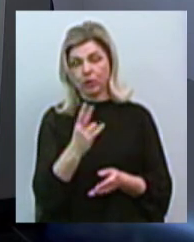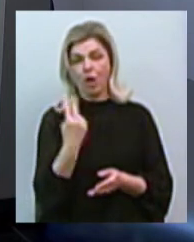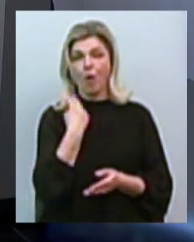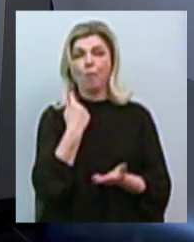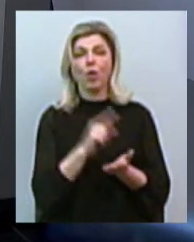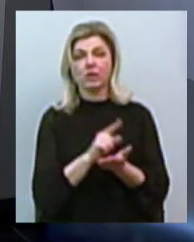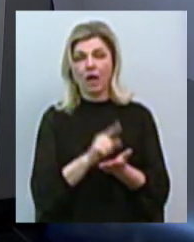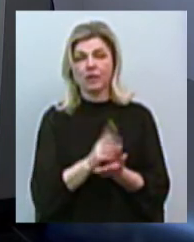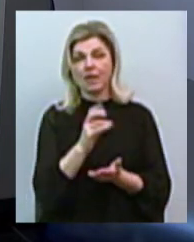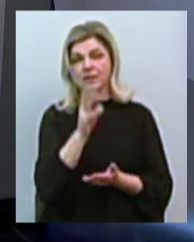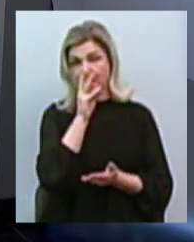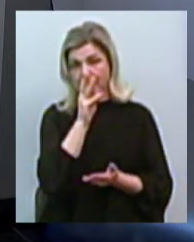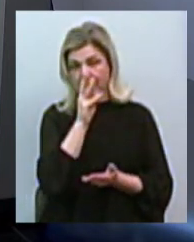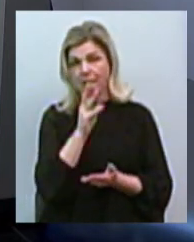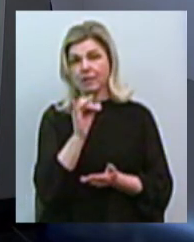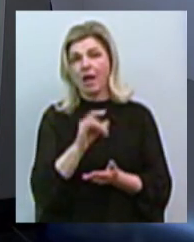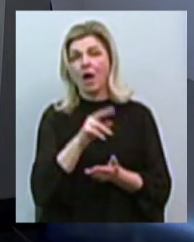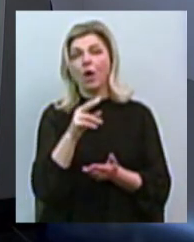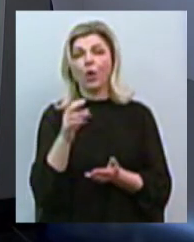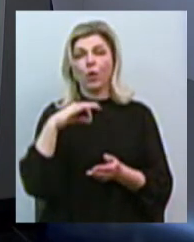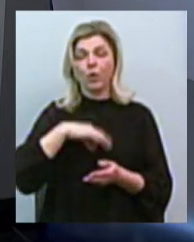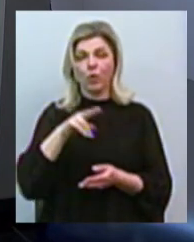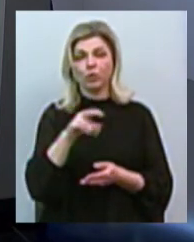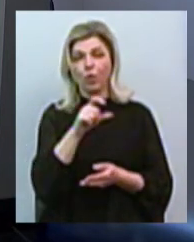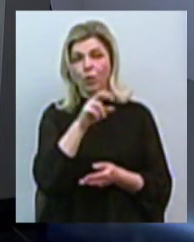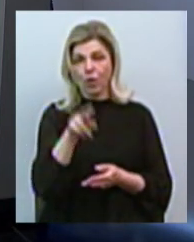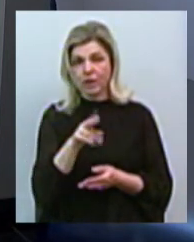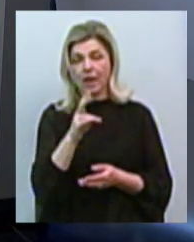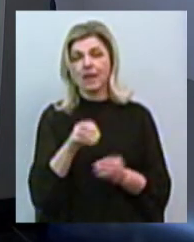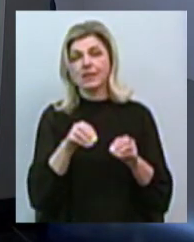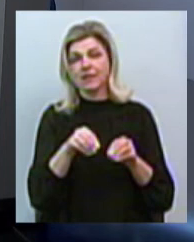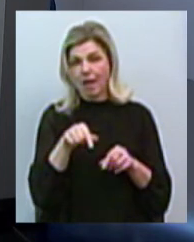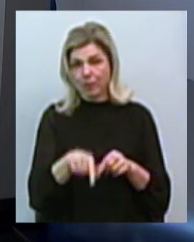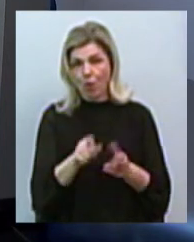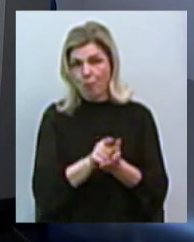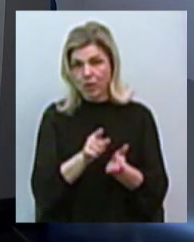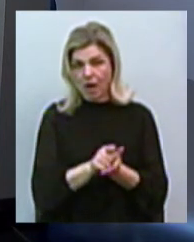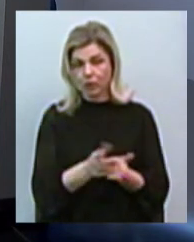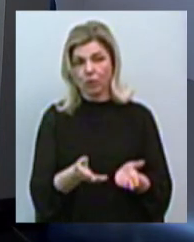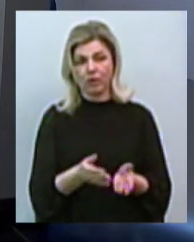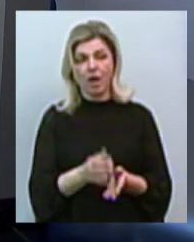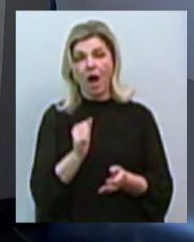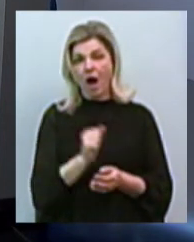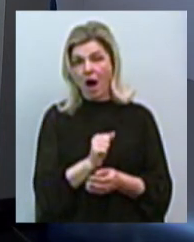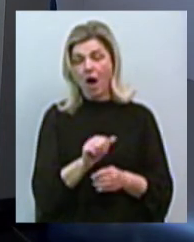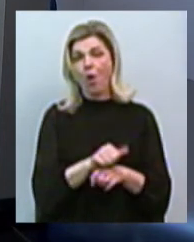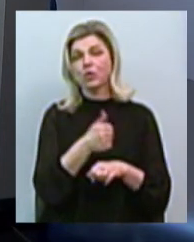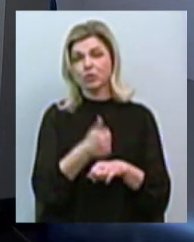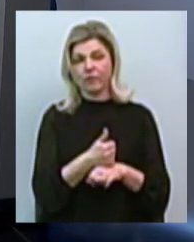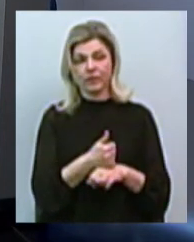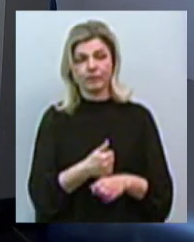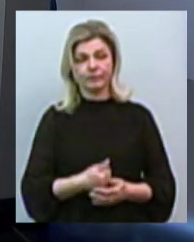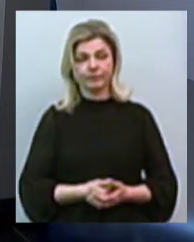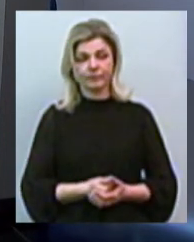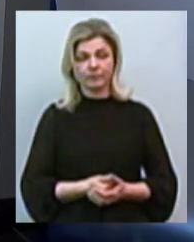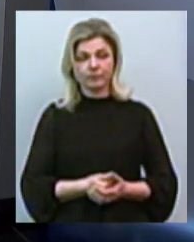на зарплату, на доходи фізичних осіб, можливо, і там якийсь податок на землю буде йти, але, ну, основна... А цього не було прописано в